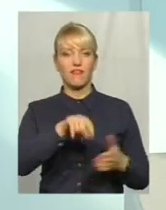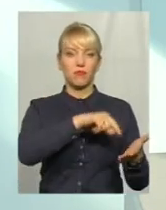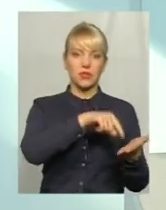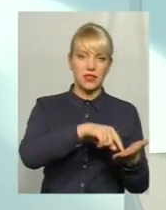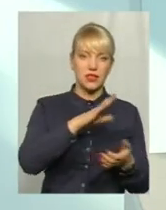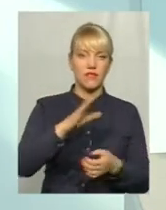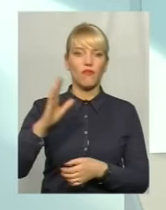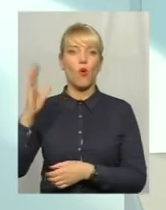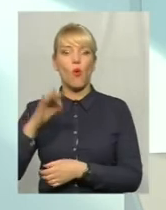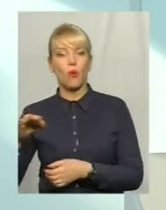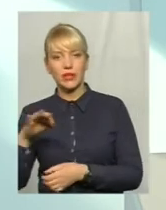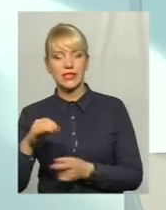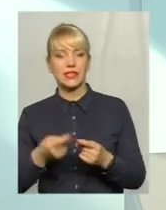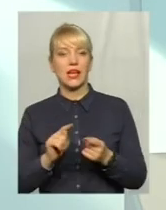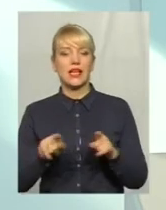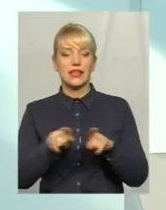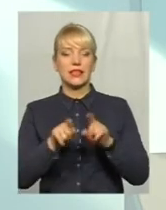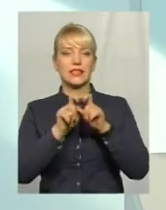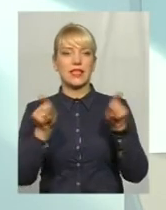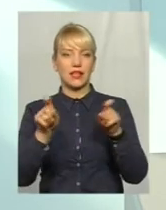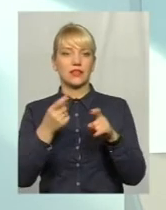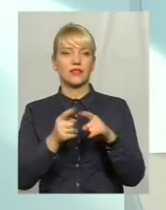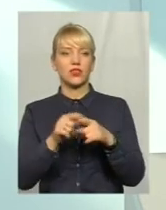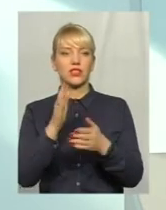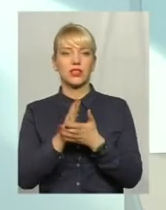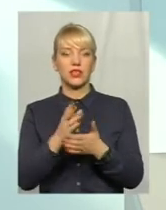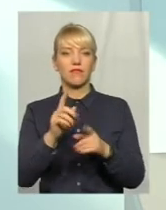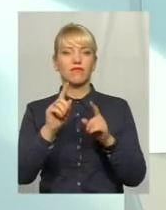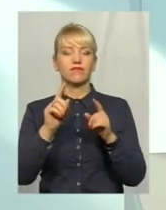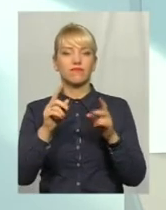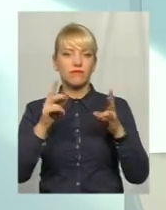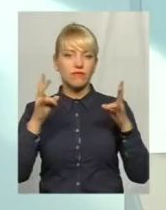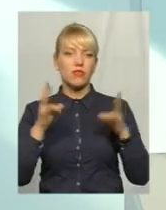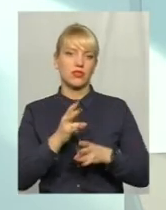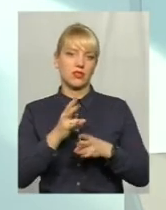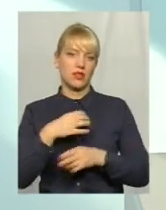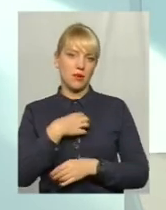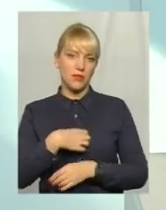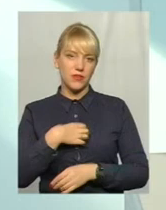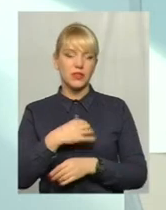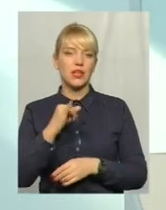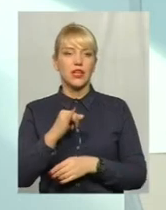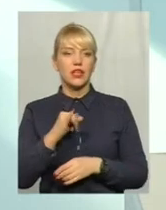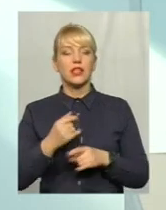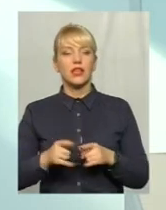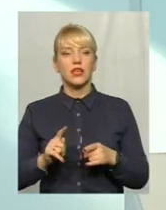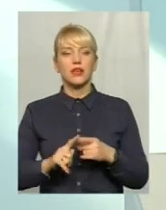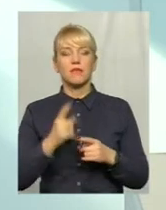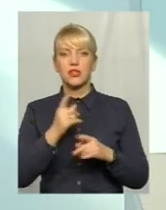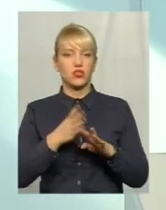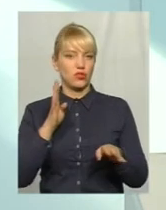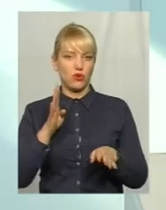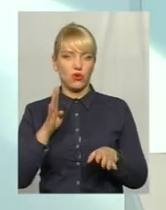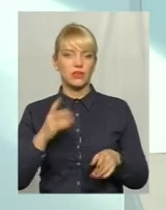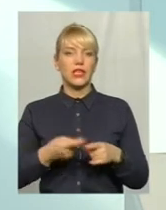такі заходи, вони є такі востребовані, і вони можуть